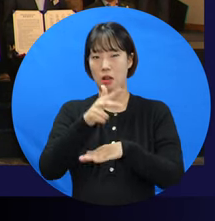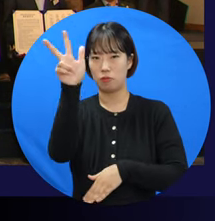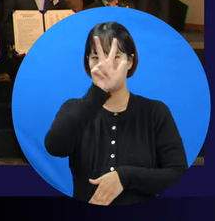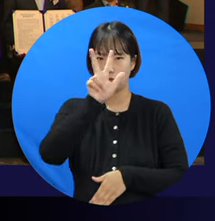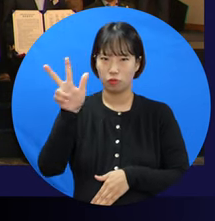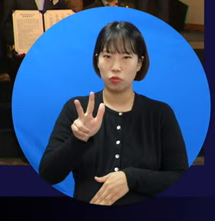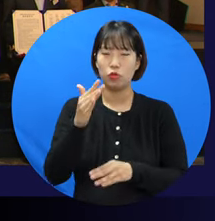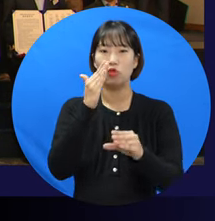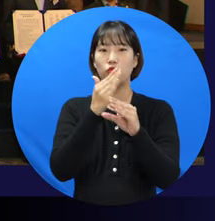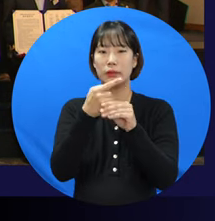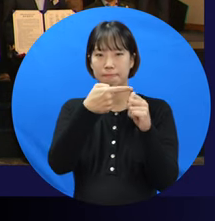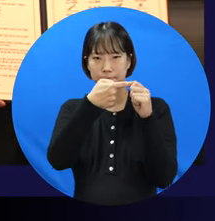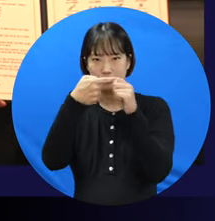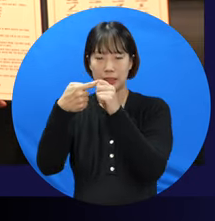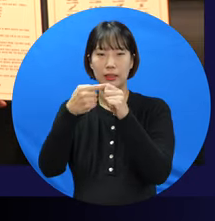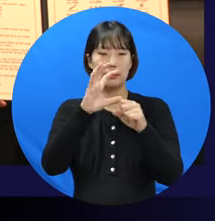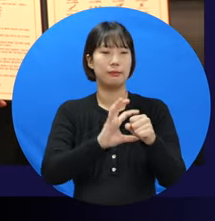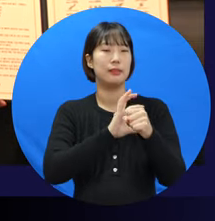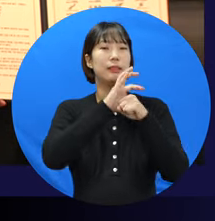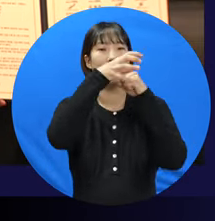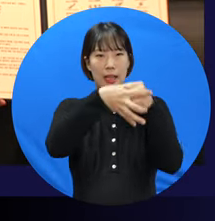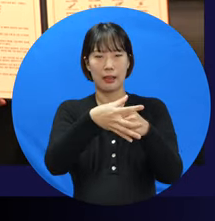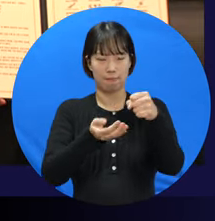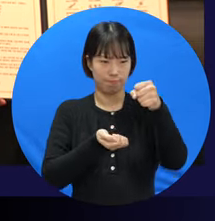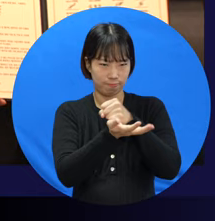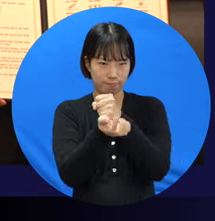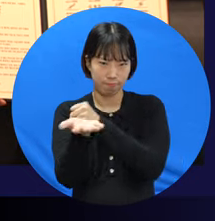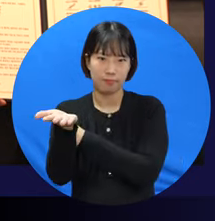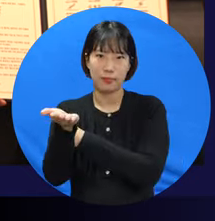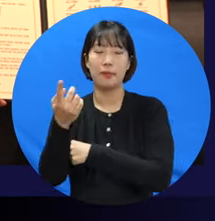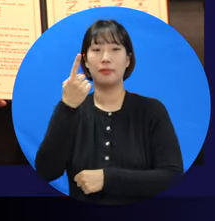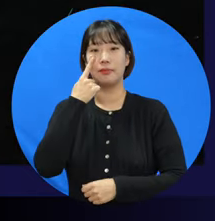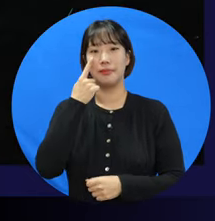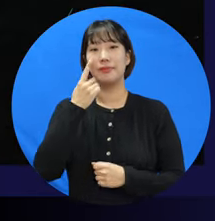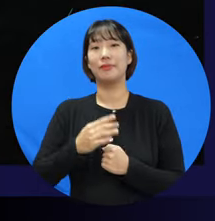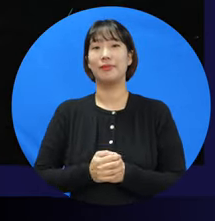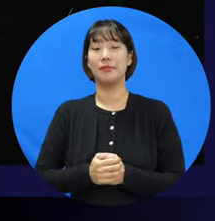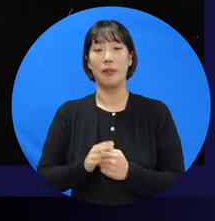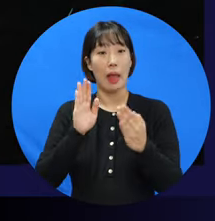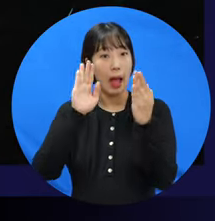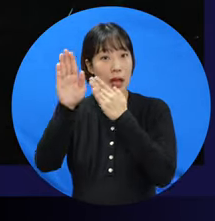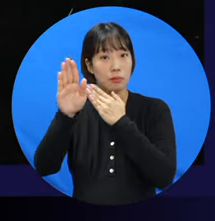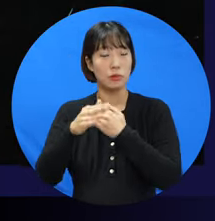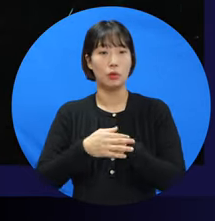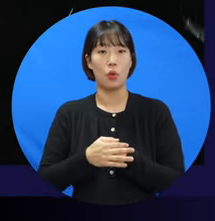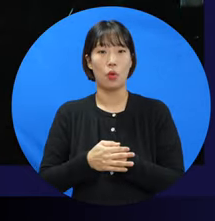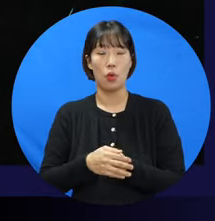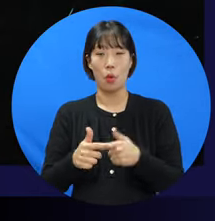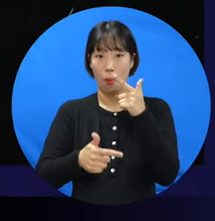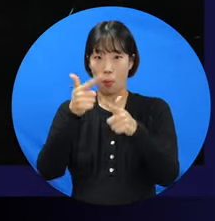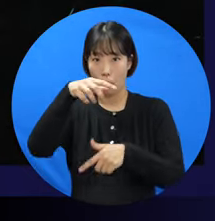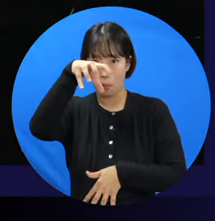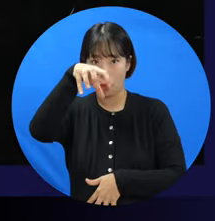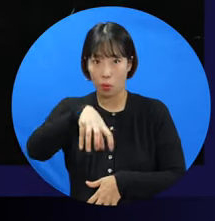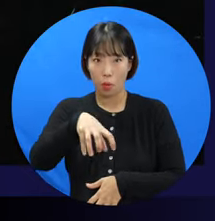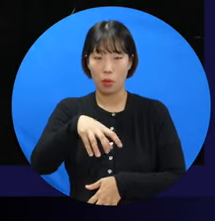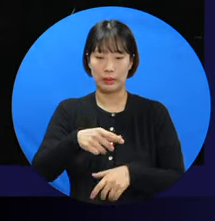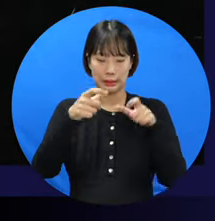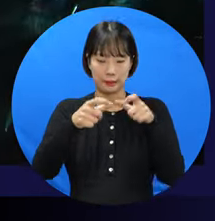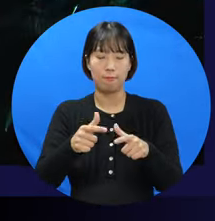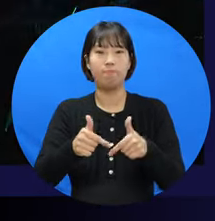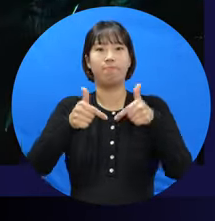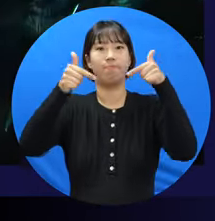전국을 향해 그리고 전세계를 향해 나아가고 있습니다. 앞으로도 우리의 존재감과 입지를